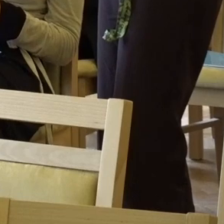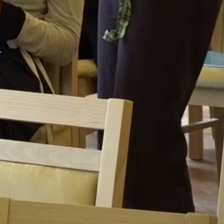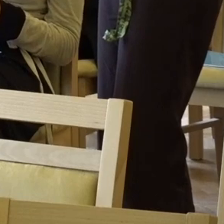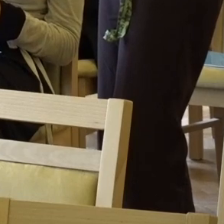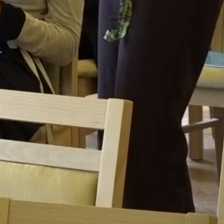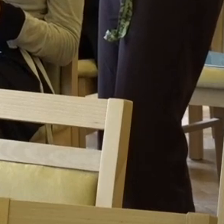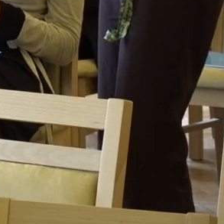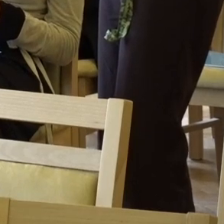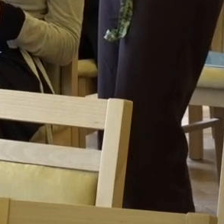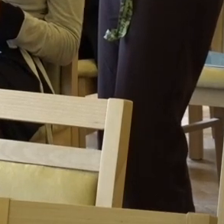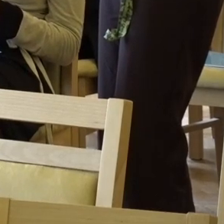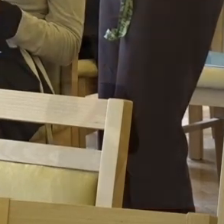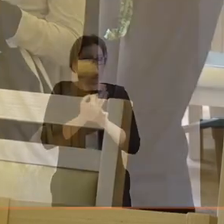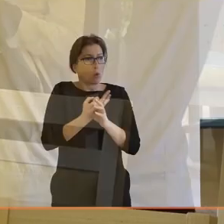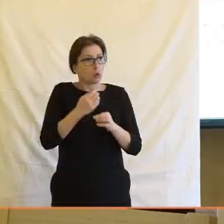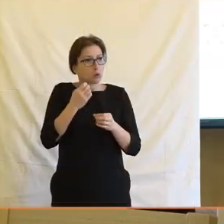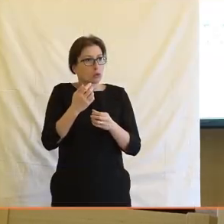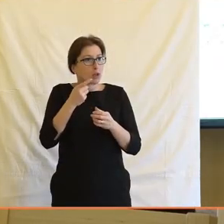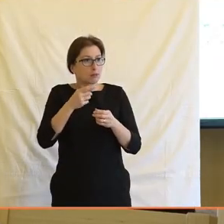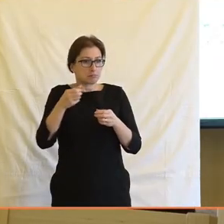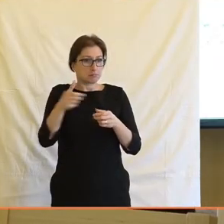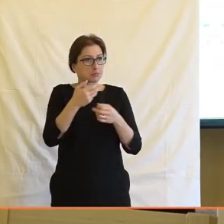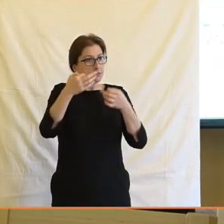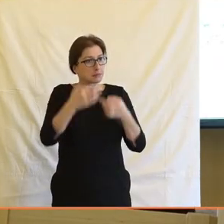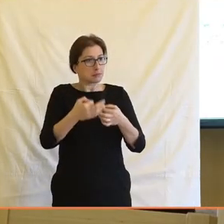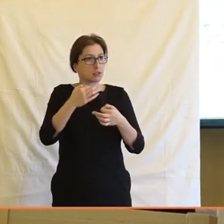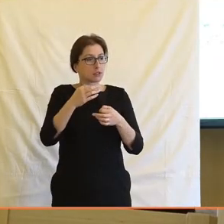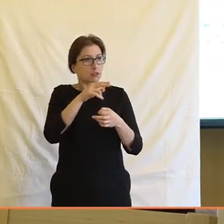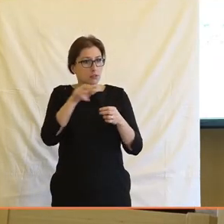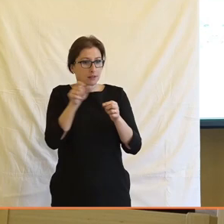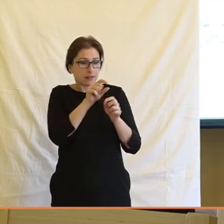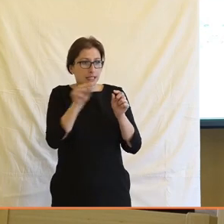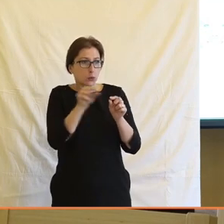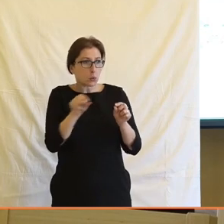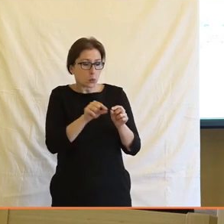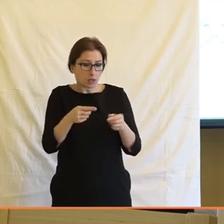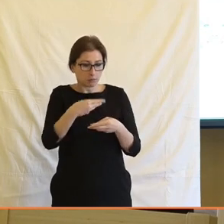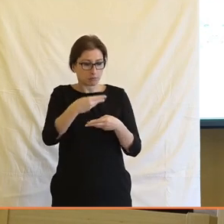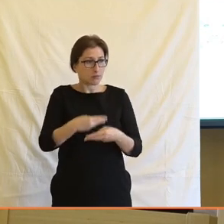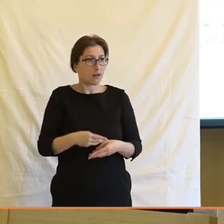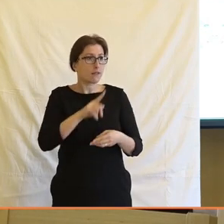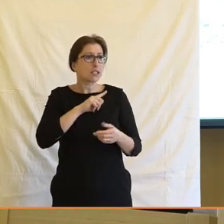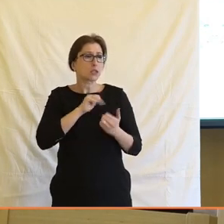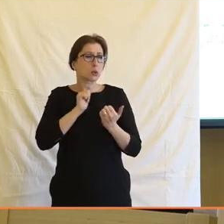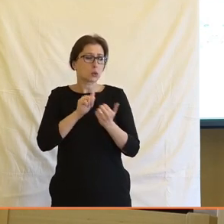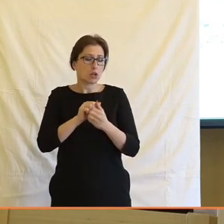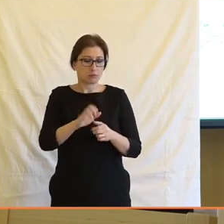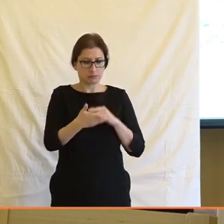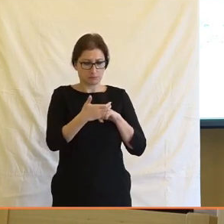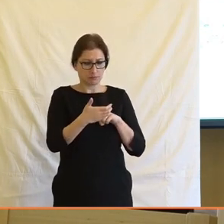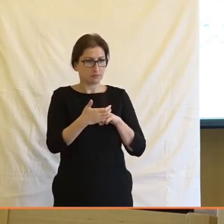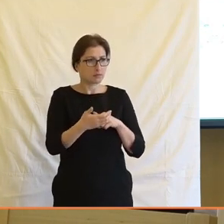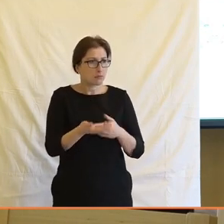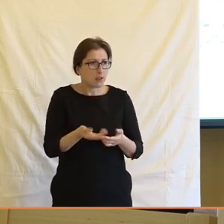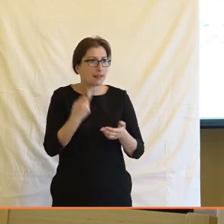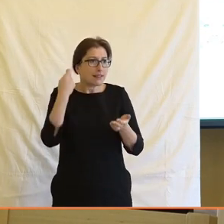kde to automaticky doporučuje prostě, co by si měl číst a často tedy vlastní zkušenosti to jsou témata, která jsou vždycky